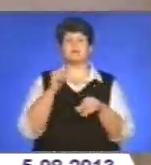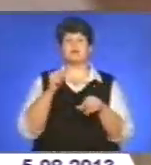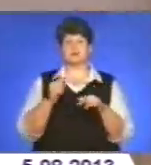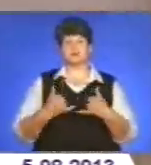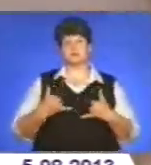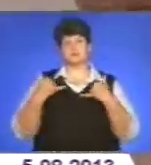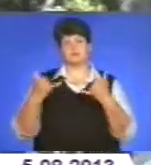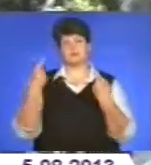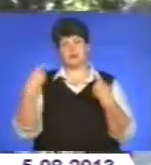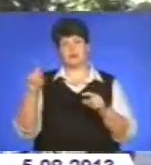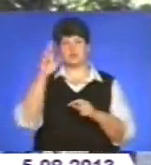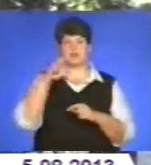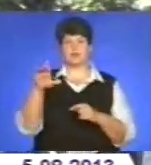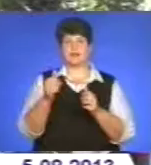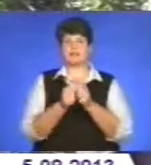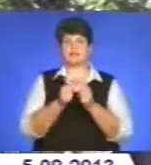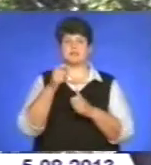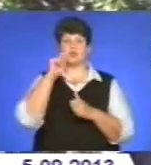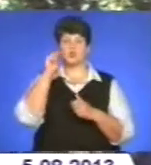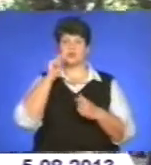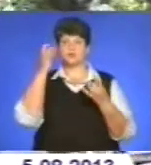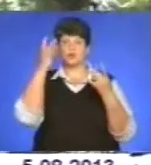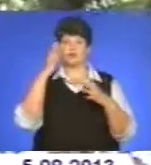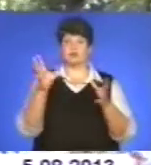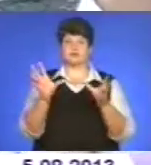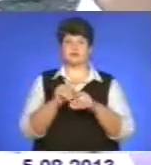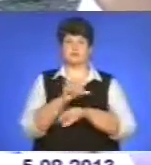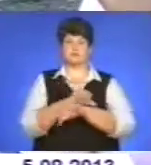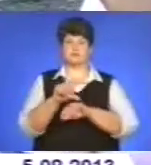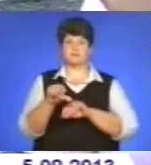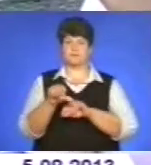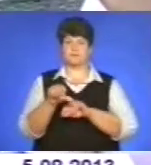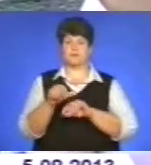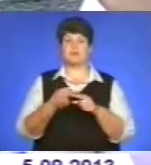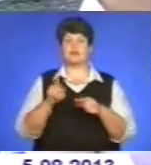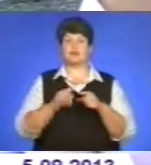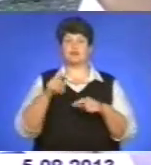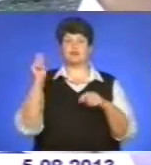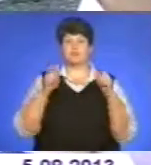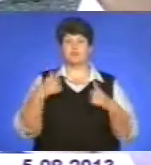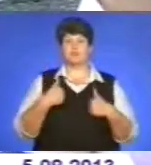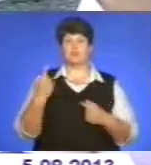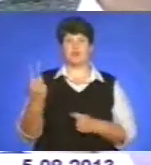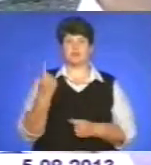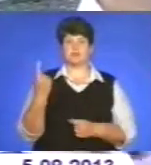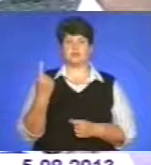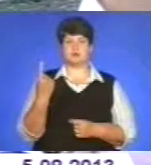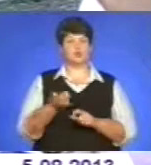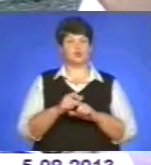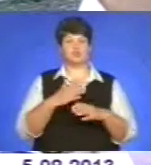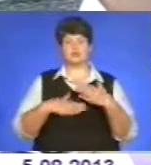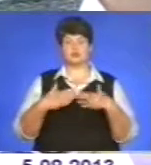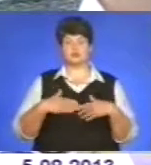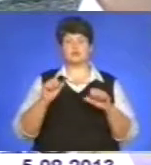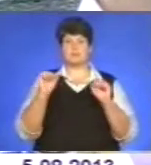країн, наблизити українську культуру із зарубіжною. Ми на цьому фестивалі є вперше, і дуже раді, що ми